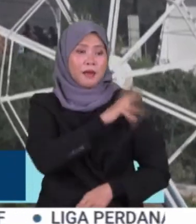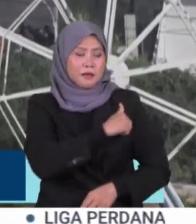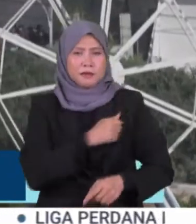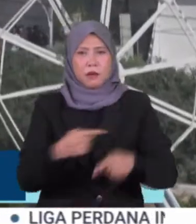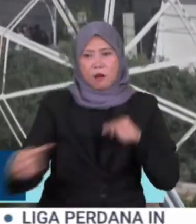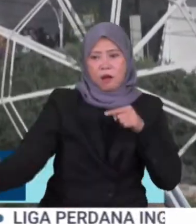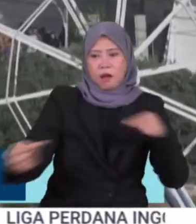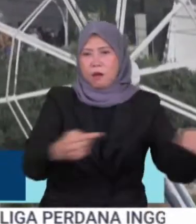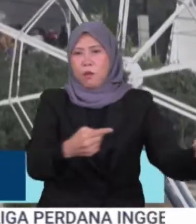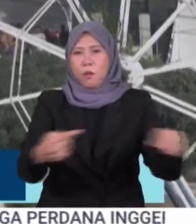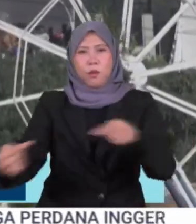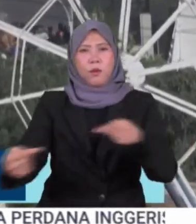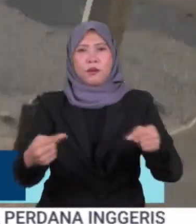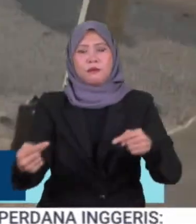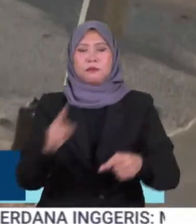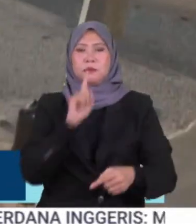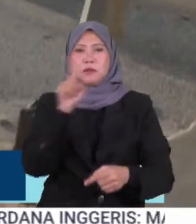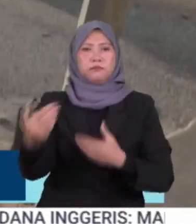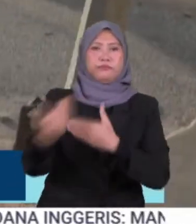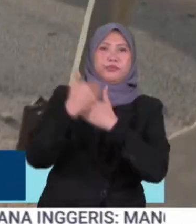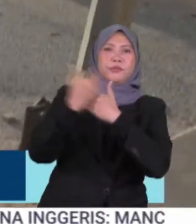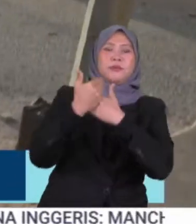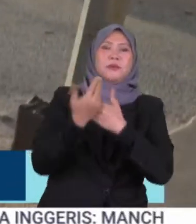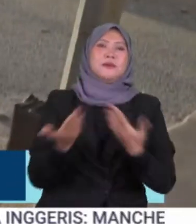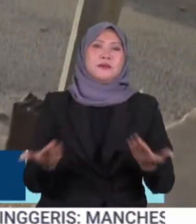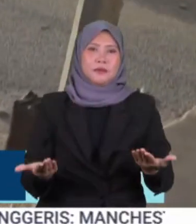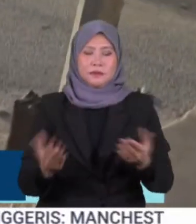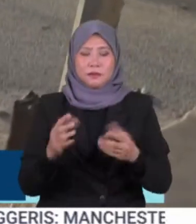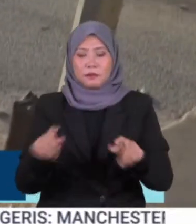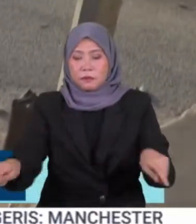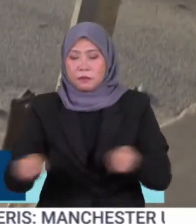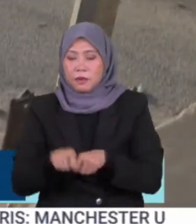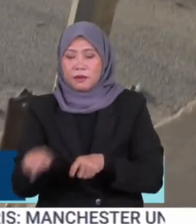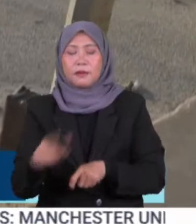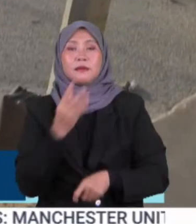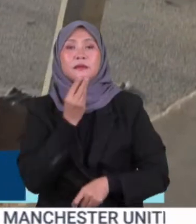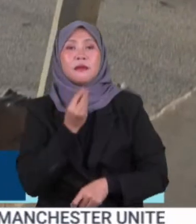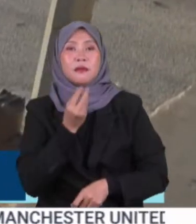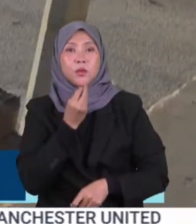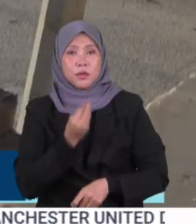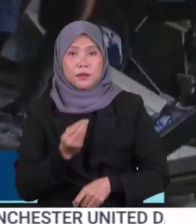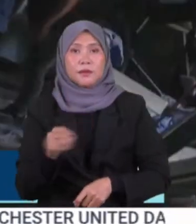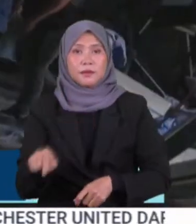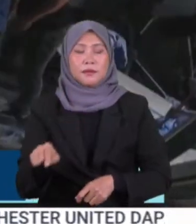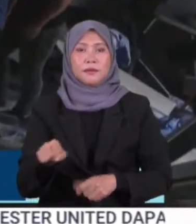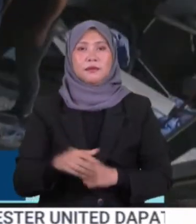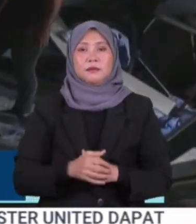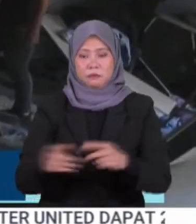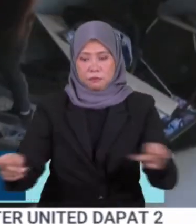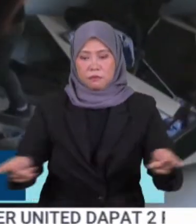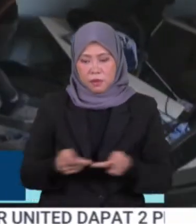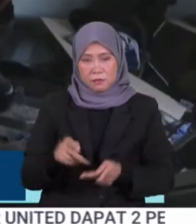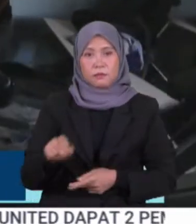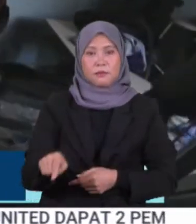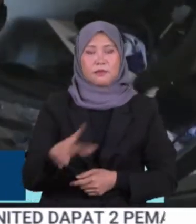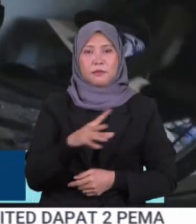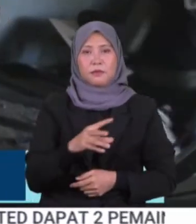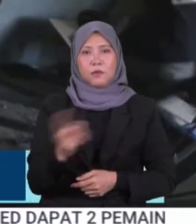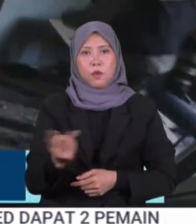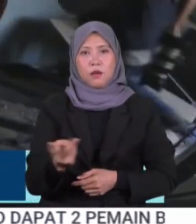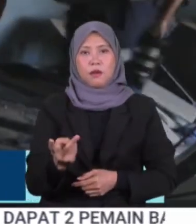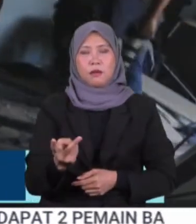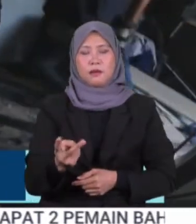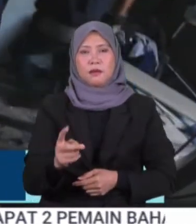bertindak balas di Tebing Barat terhadap ancaman pembinaan penempatan Yahudi di Baik Dajan dan Kifar Kadum serta Baik